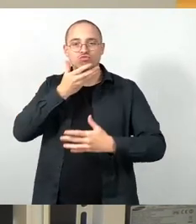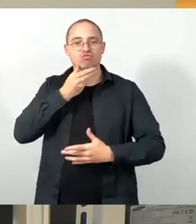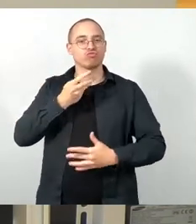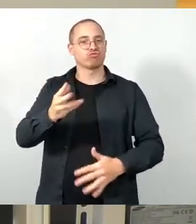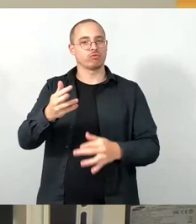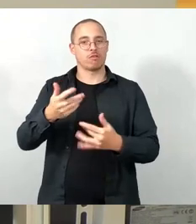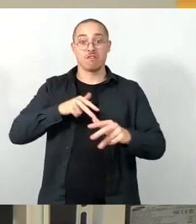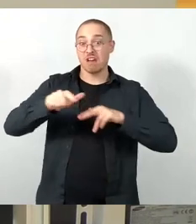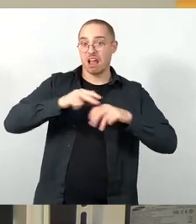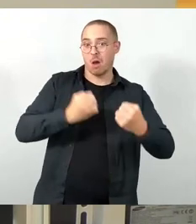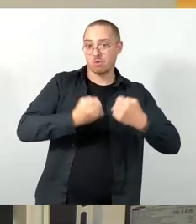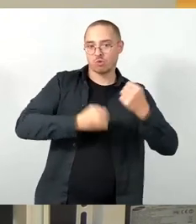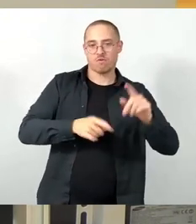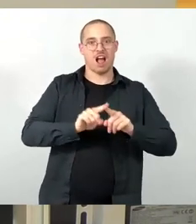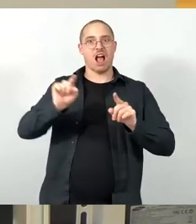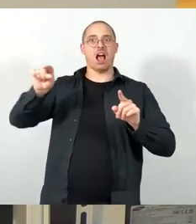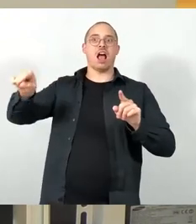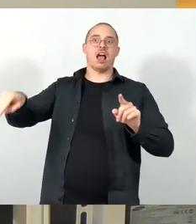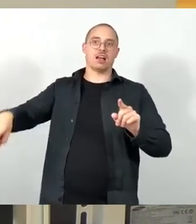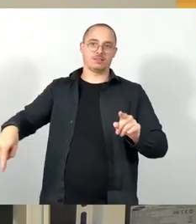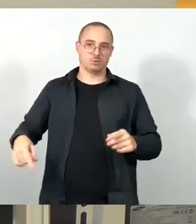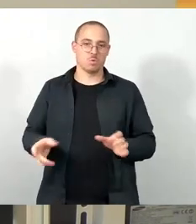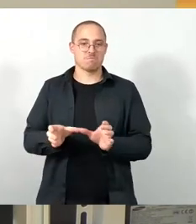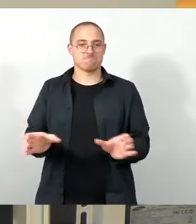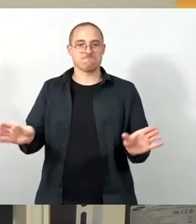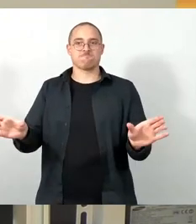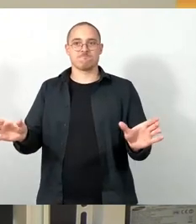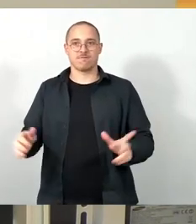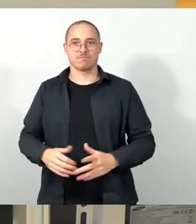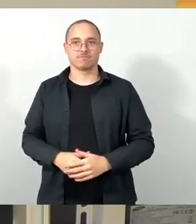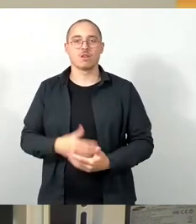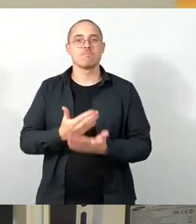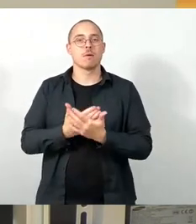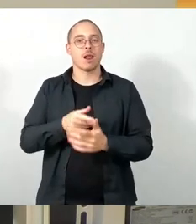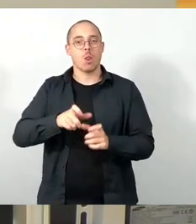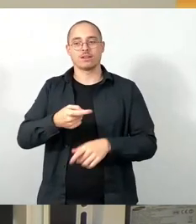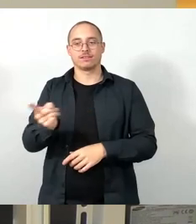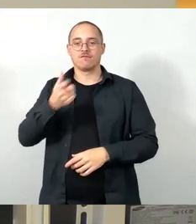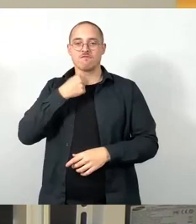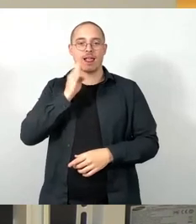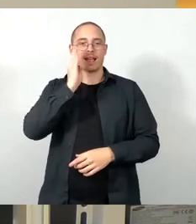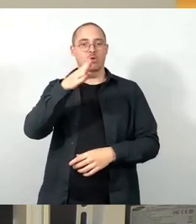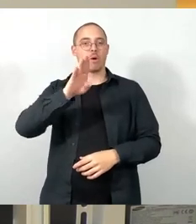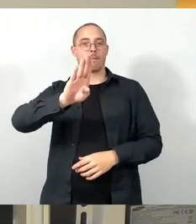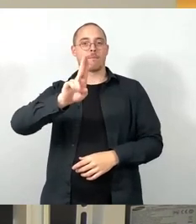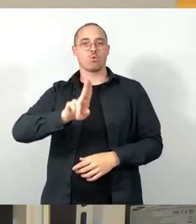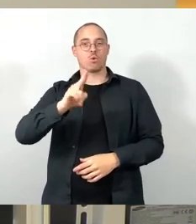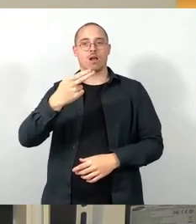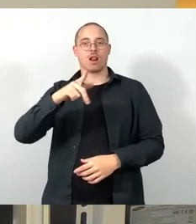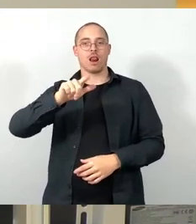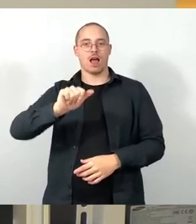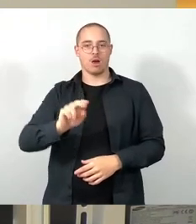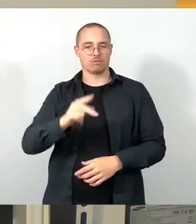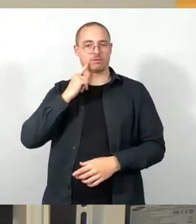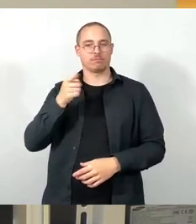Und auch diejenigen, die Richtung Bülau wollen, fahren ja in der Regel lieber unten am Elberadweg, so wie ich es